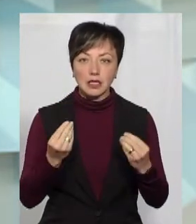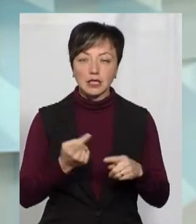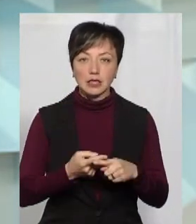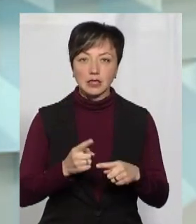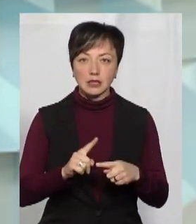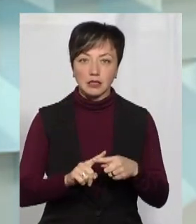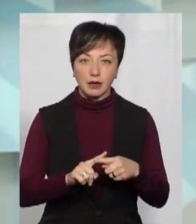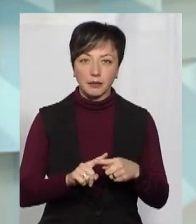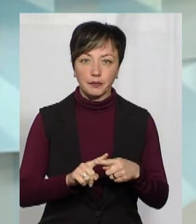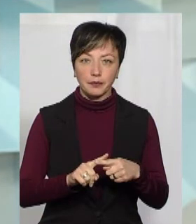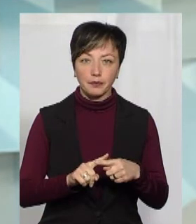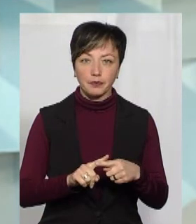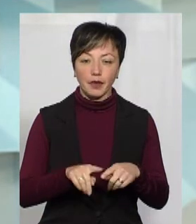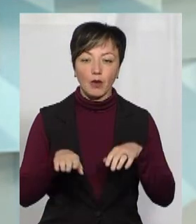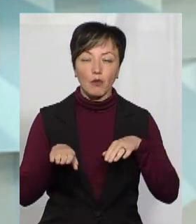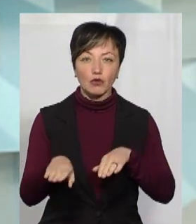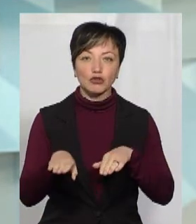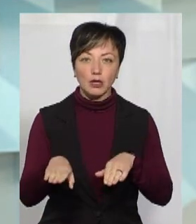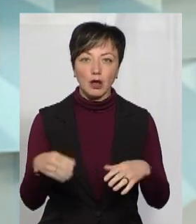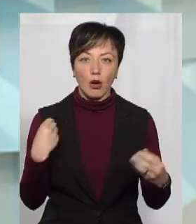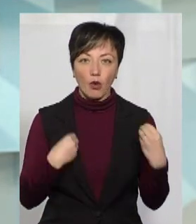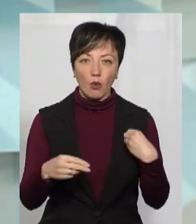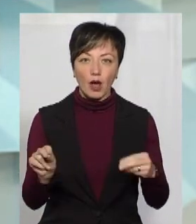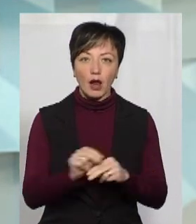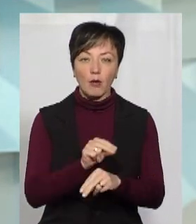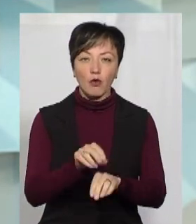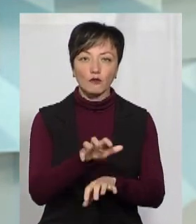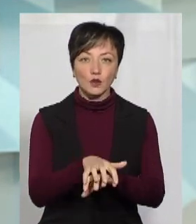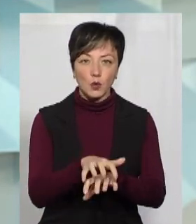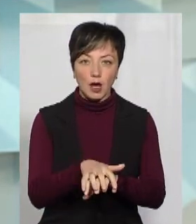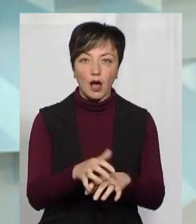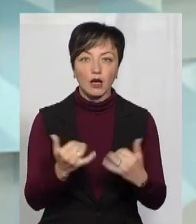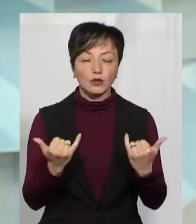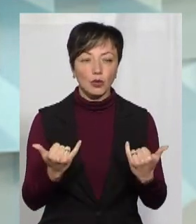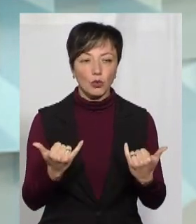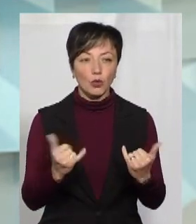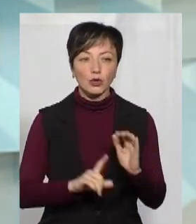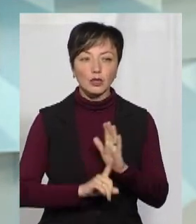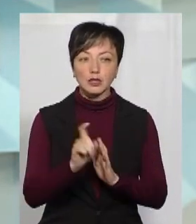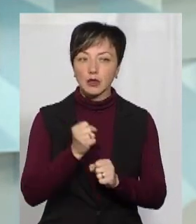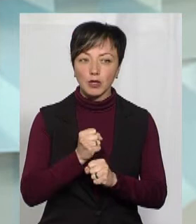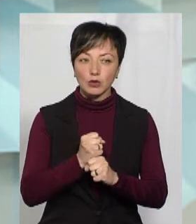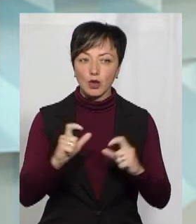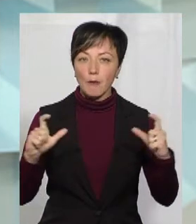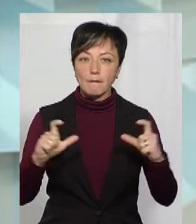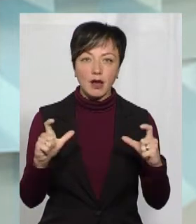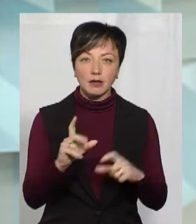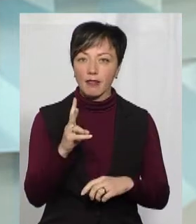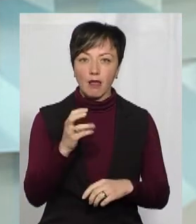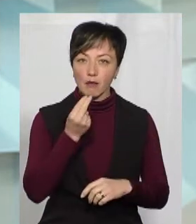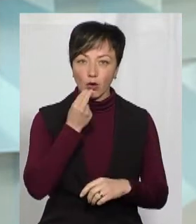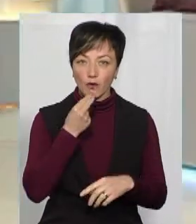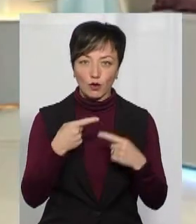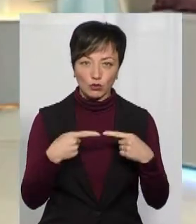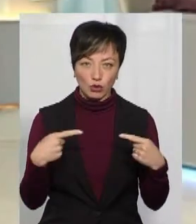це пошиття одягу, це ремонт зуття. Це сьогодні запрацюють магазини непродовольчих